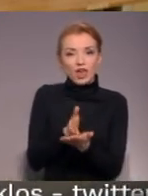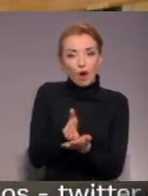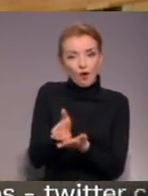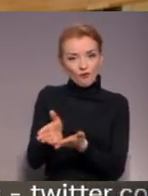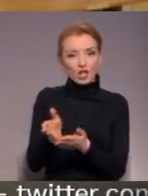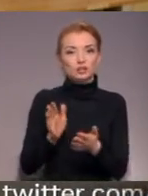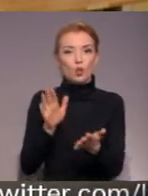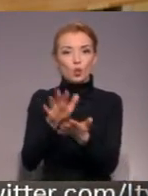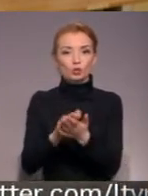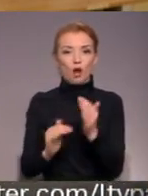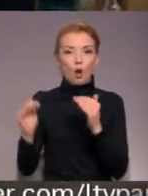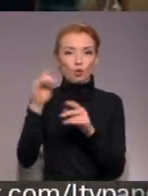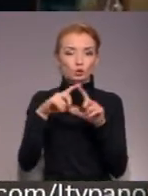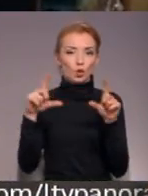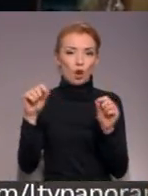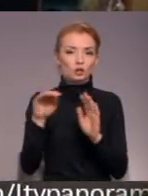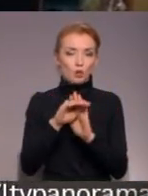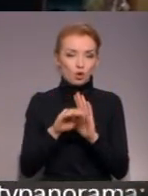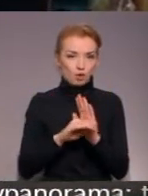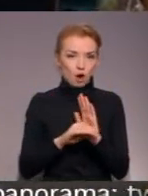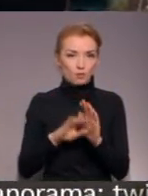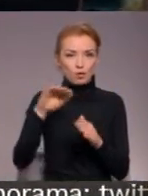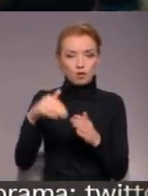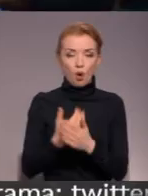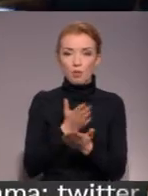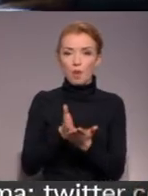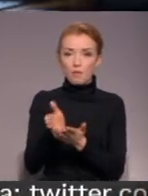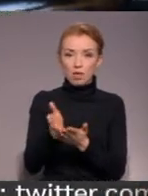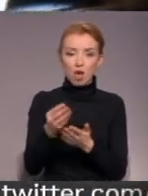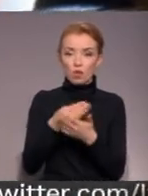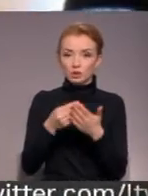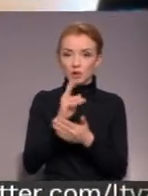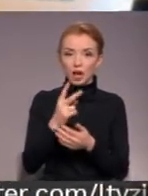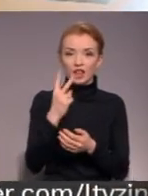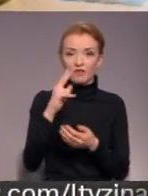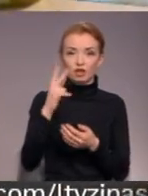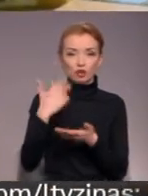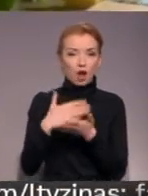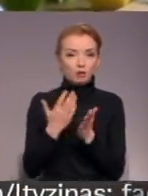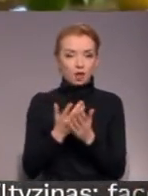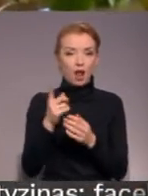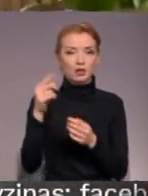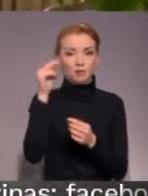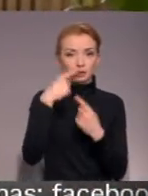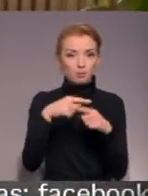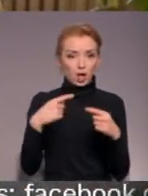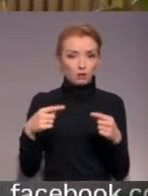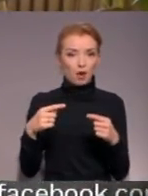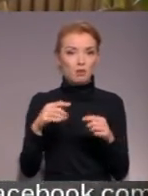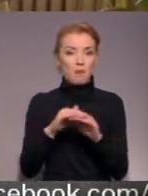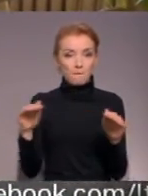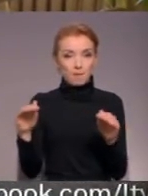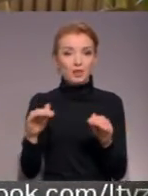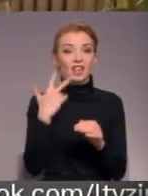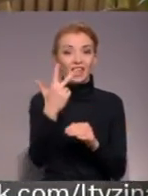augstskolas programmā. Jaunā pieeja parads, ka divas trešdaļas mācības attura veidos pamata mācību priekšmeti, bet trīs